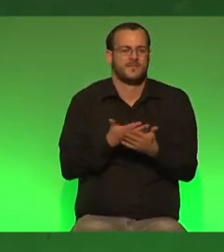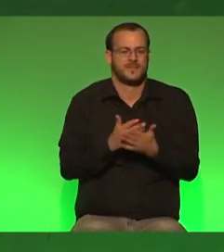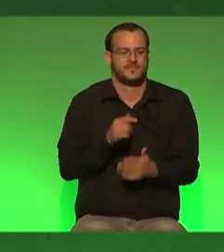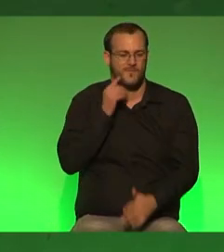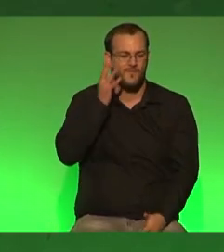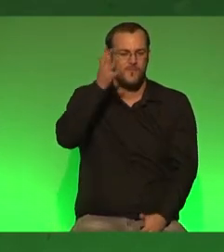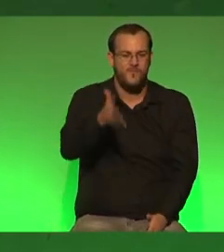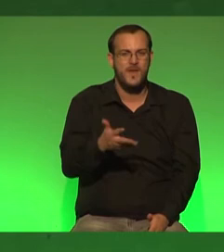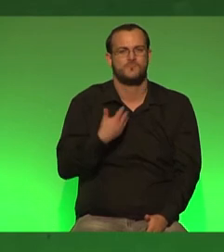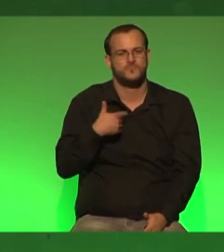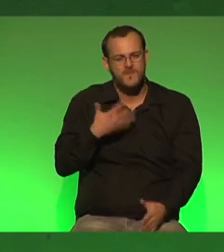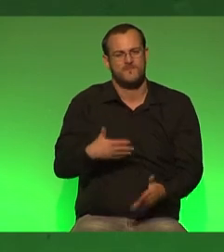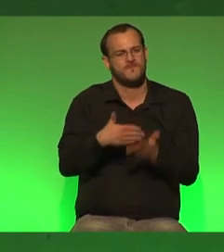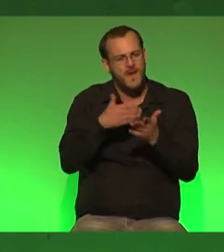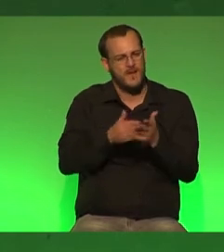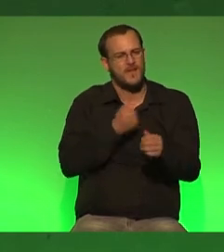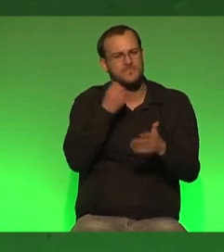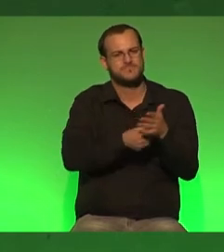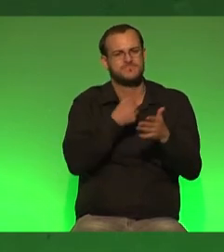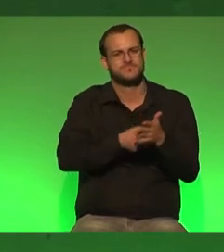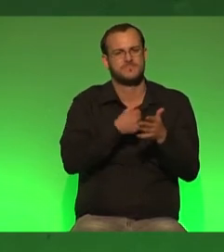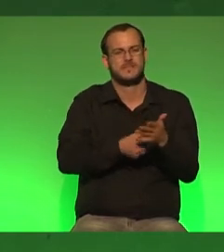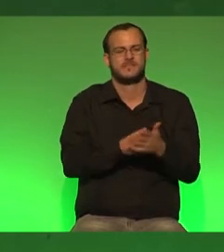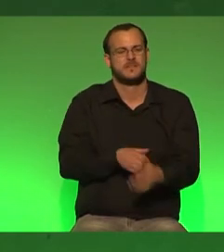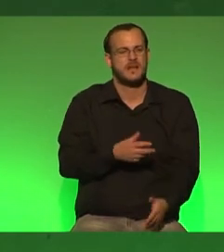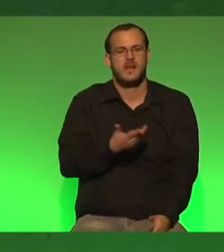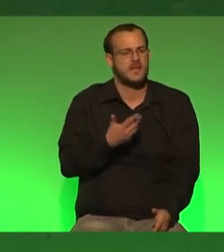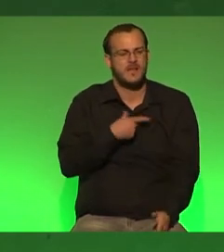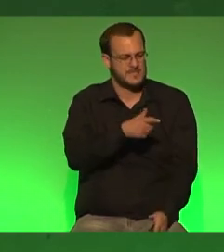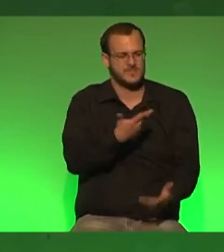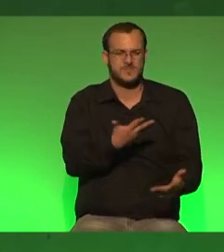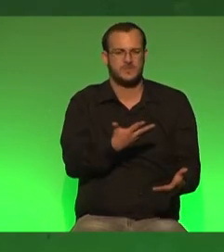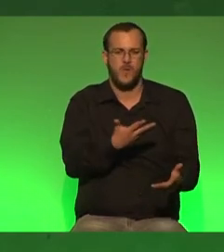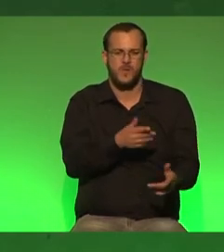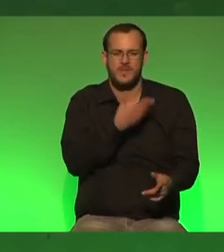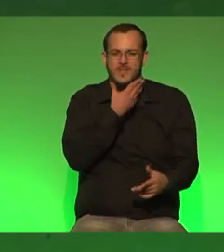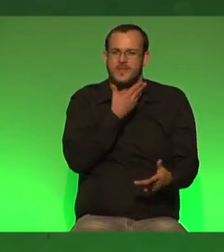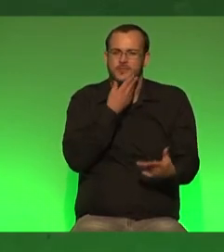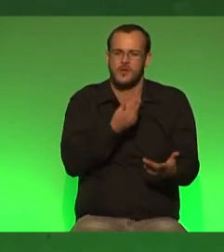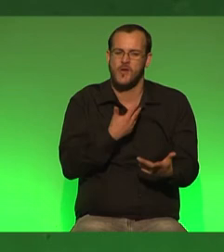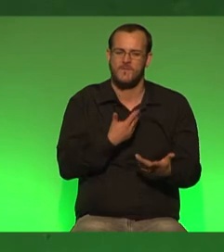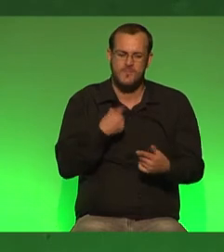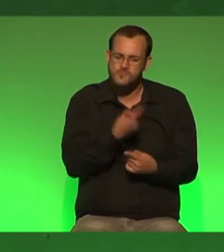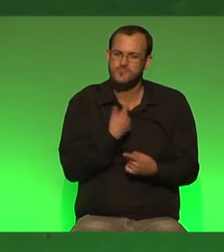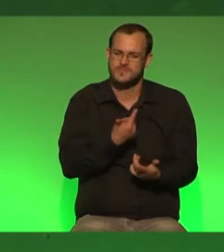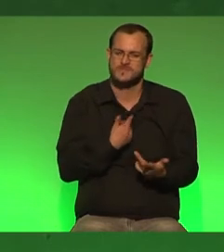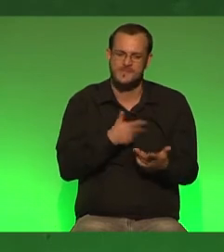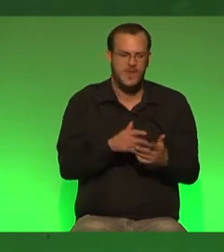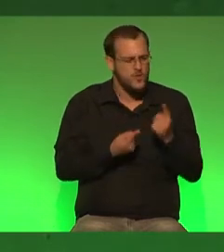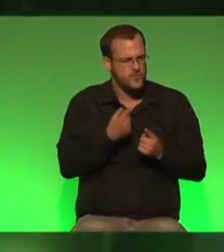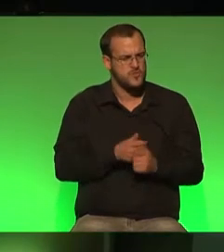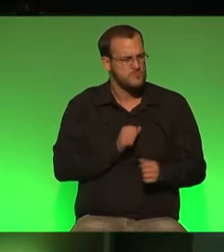den nächsten fünf Jahren wieder dafür streiten, dass so etwas wie sexuelle Belästigung nicht ein Kavaliersdelikt ist, sondern dass wir als Grüne gemeinsam dagegen aufstehen.